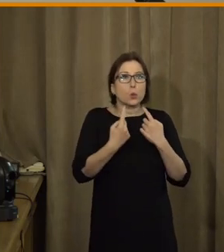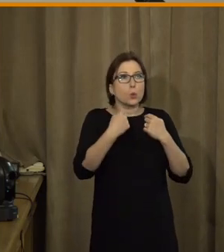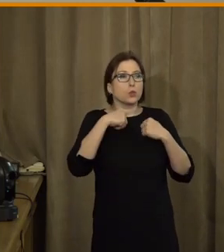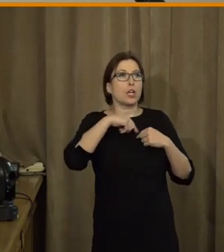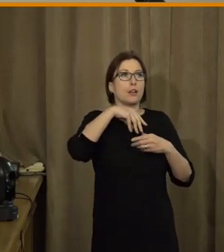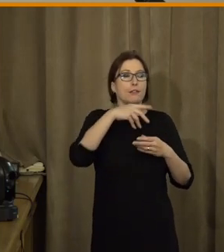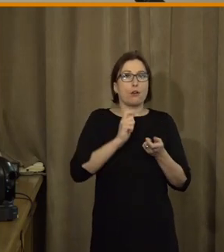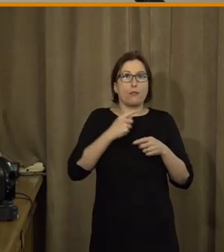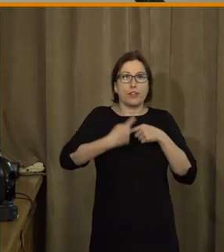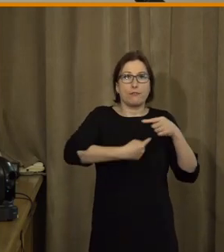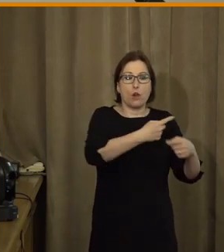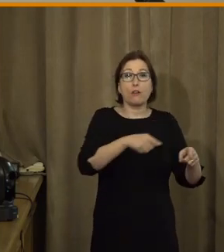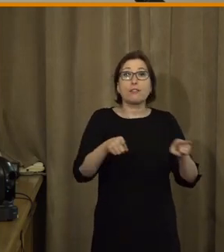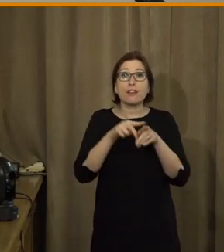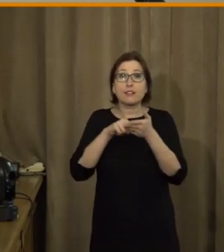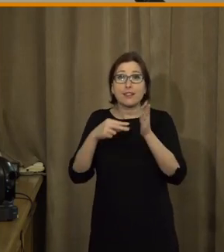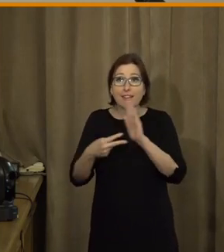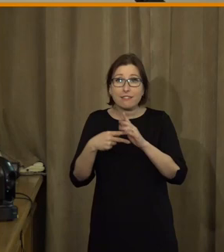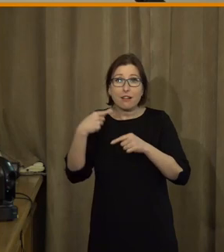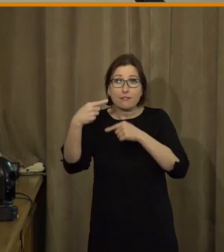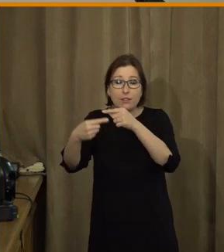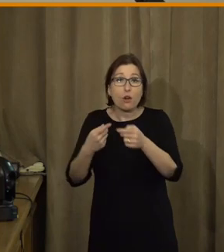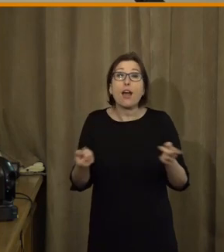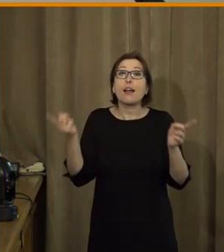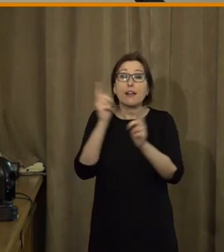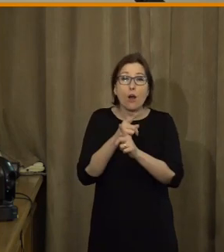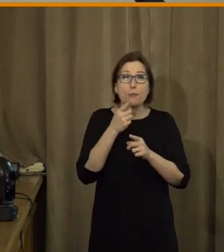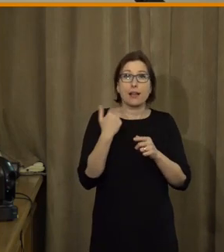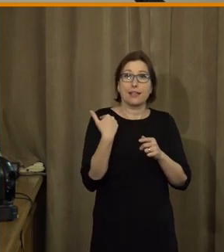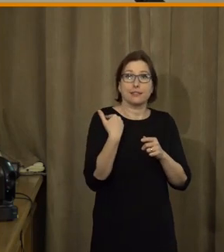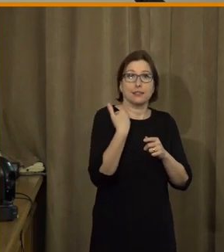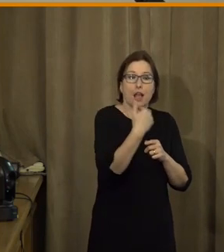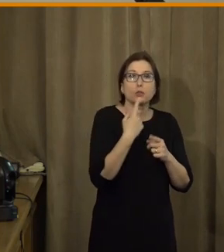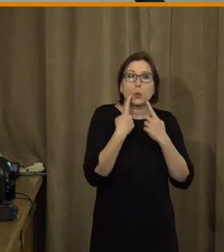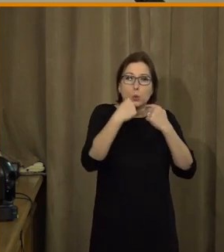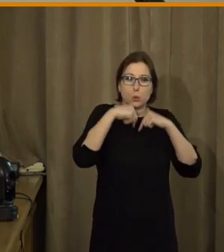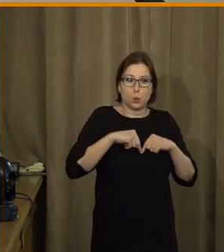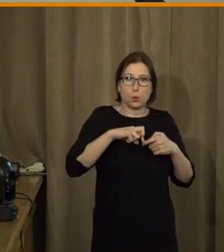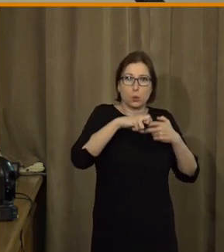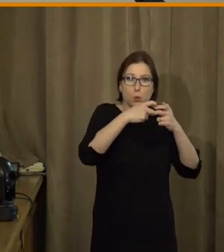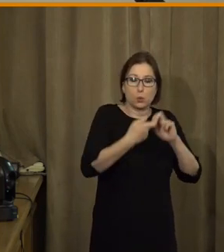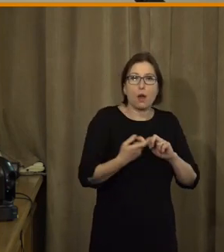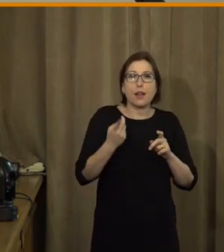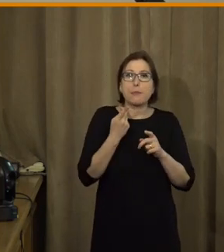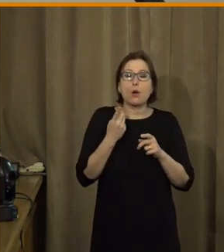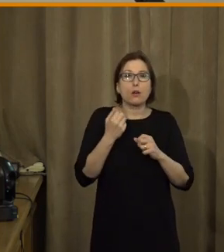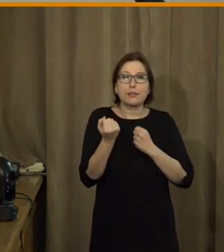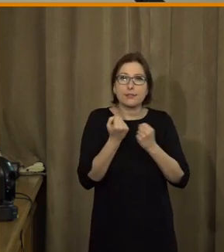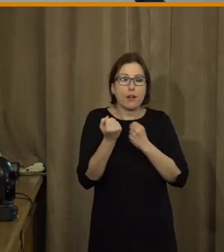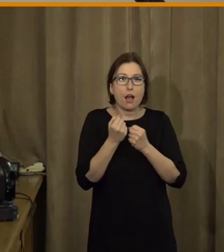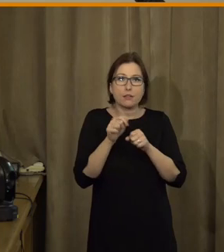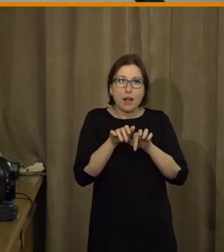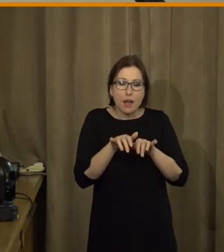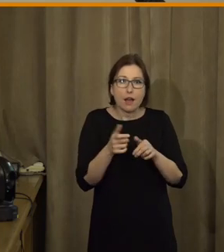duševně vyvíjí, naopak jako ve stáří můžou ty duševní schopnosti stagnovat, ale můžou to být i motorické schopnosti, třeba